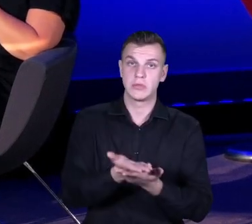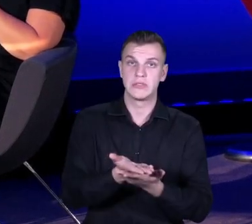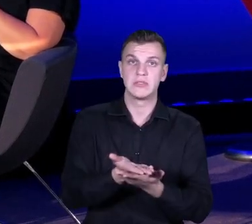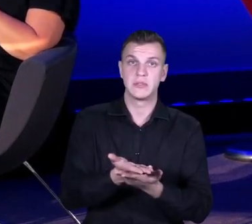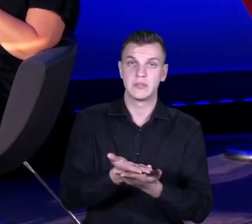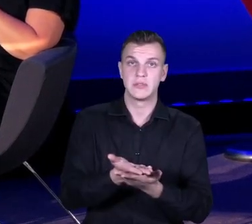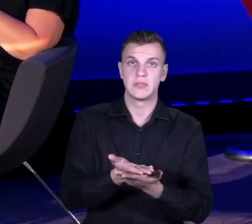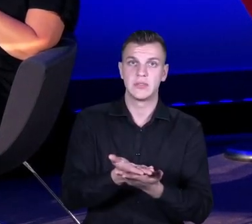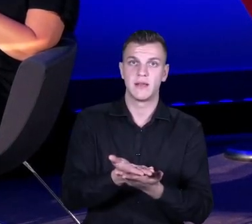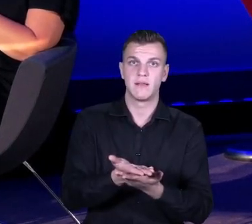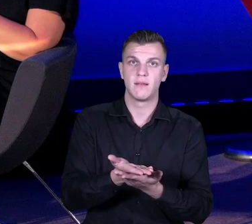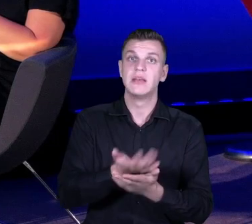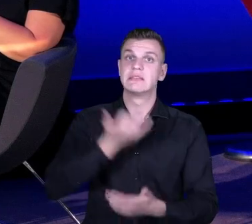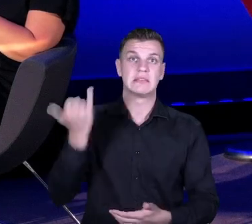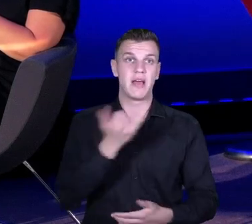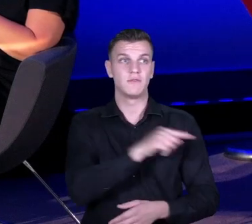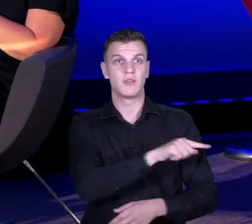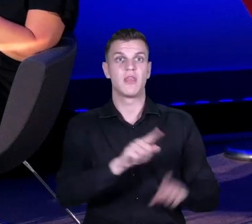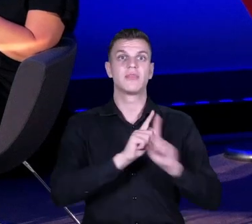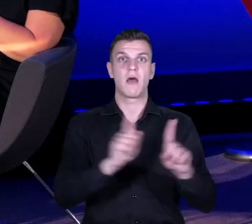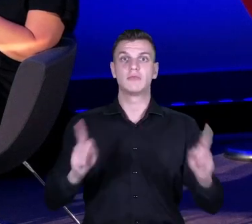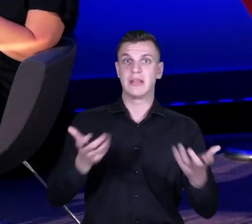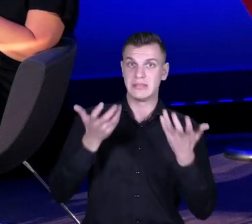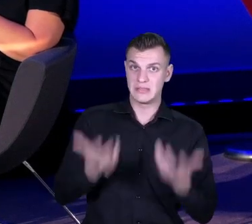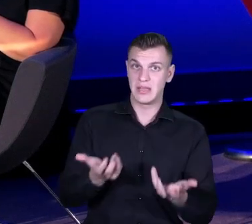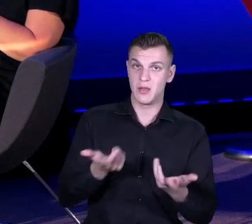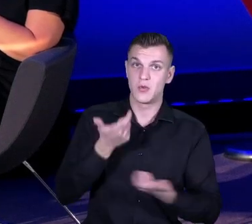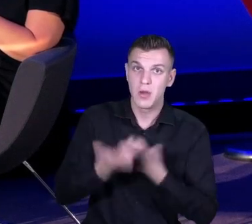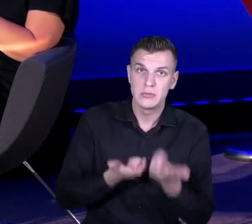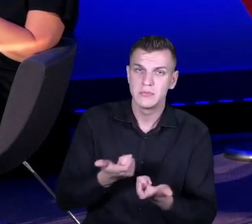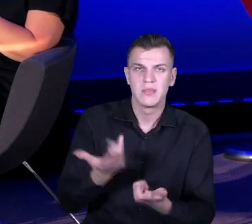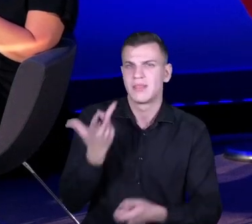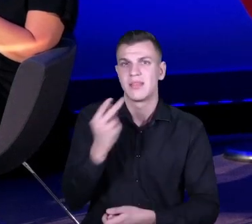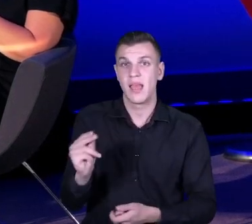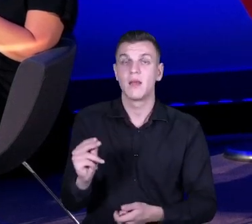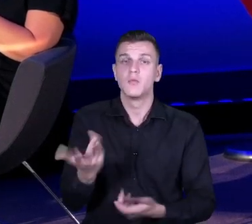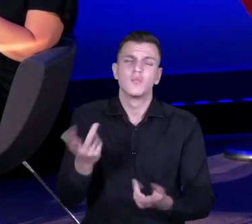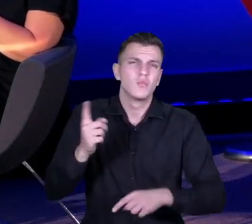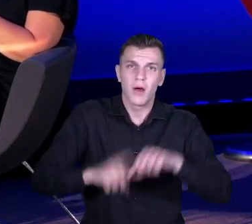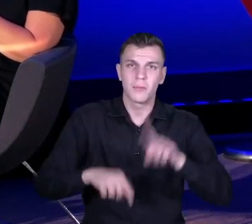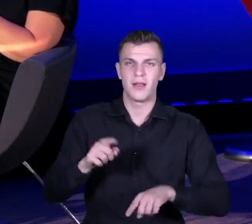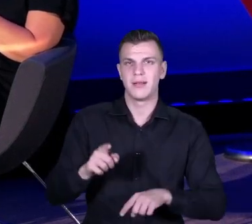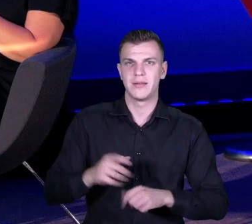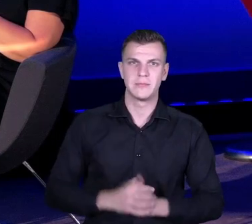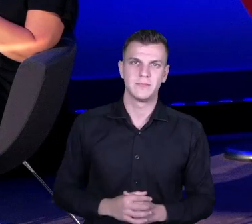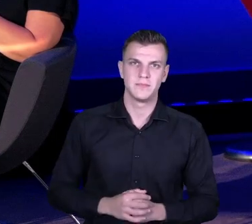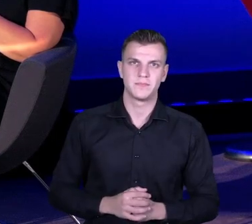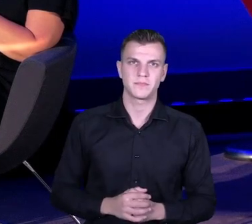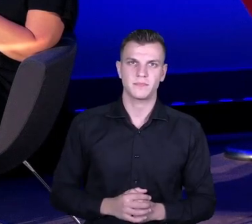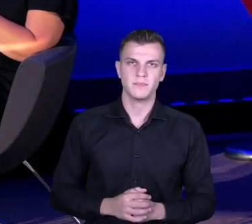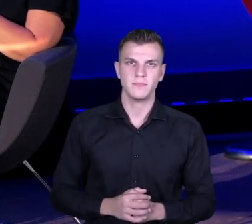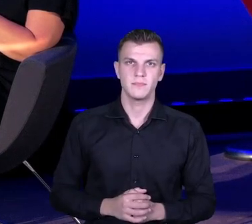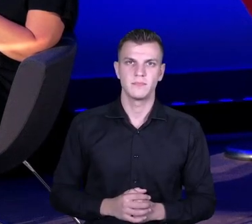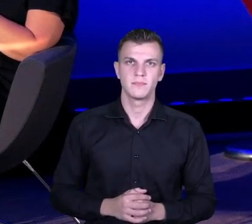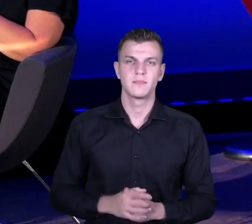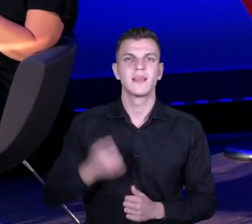oczekują nauczyciele, no to jest zupełnie coś normalnego. Tu Oktawia jak opowiadała o tym, jak to